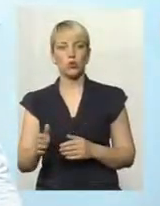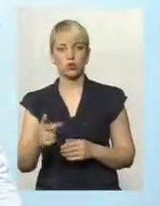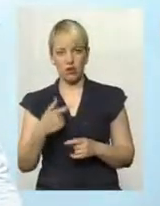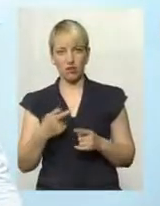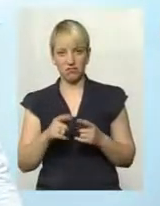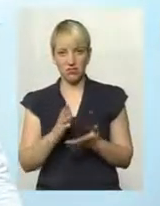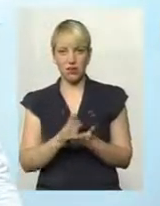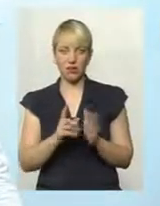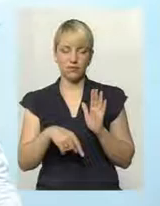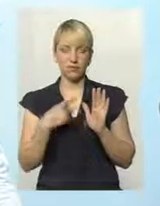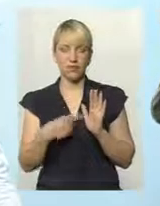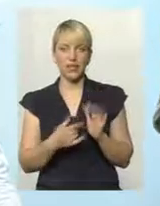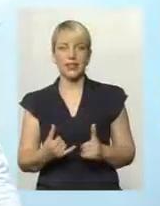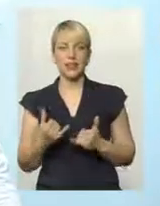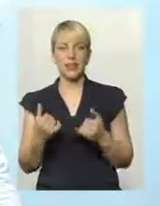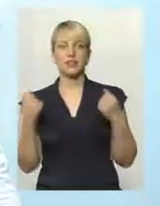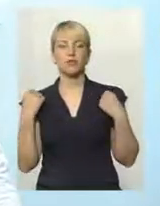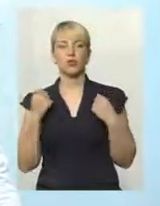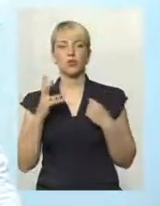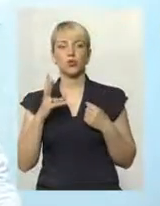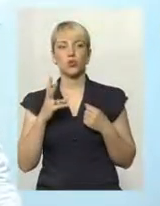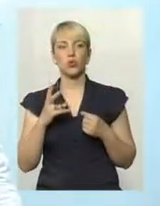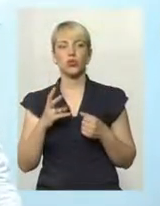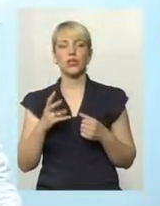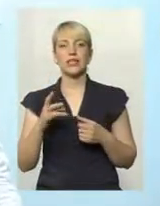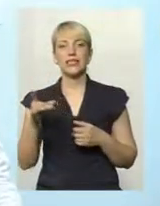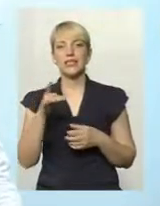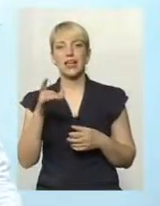дієний для спортсменів, які приїжджають з районів на змагання.